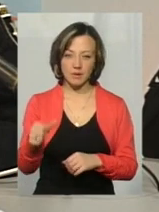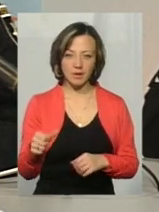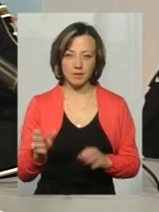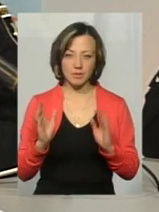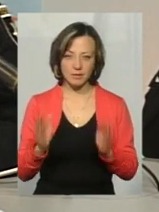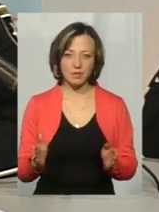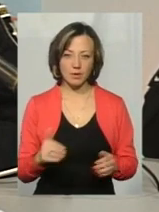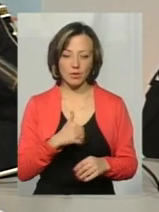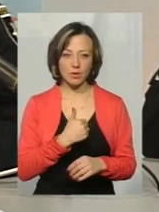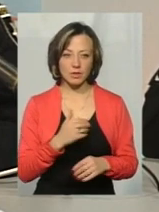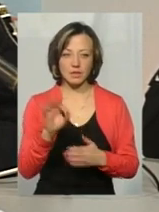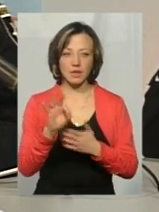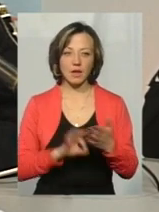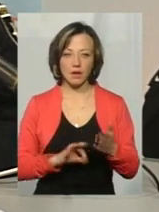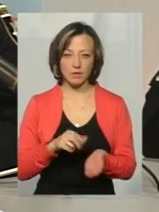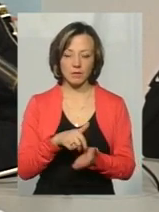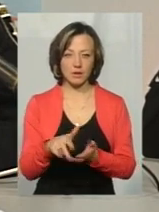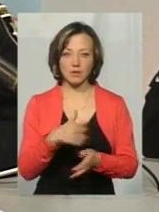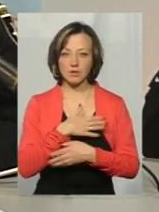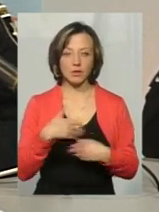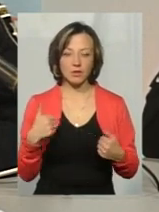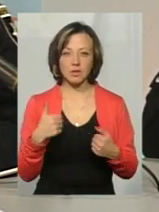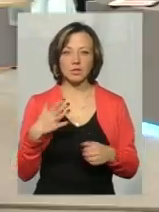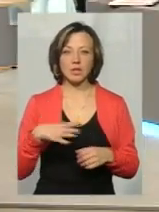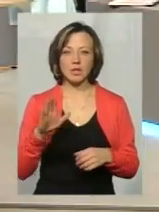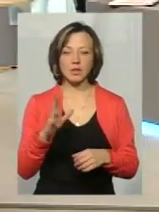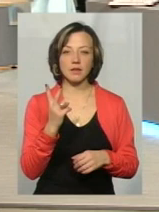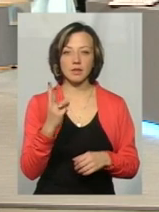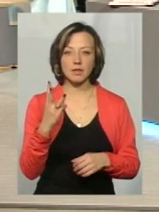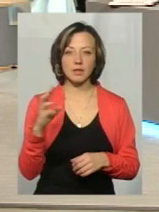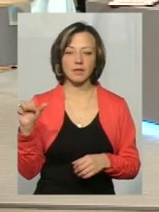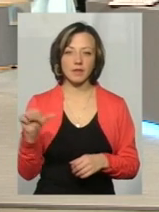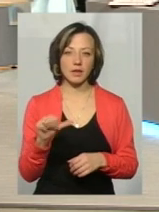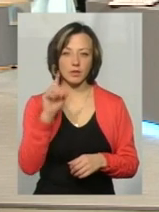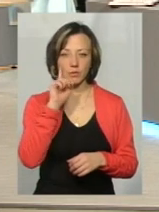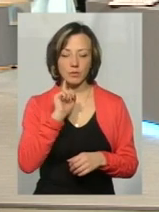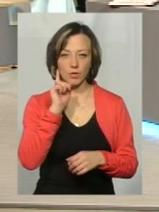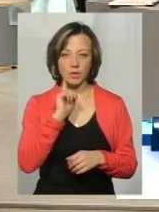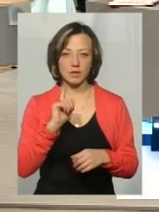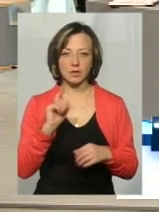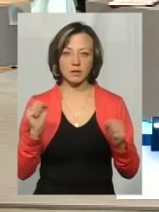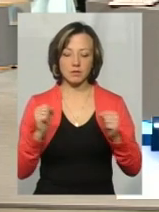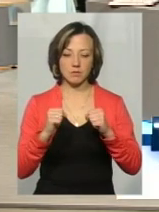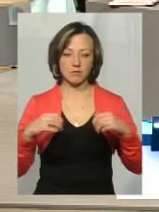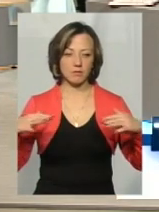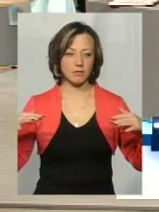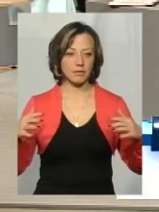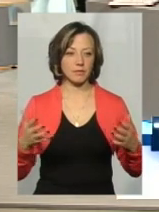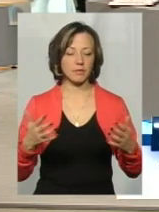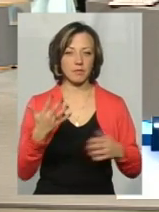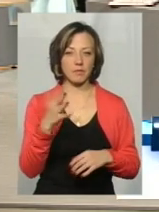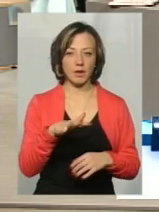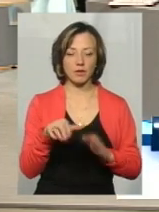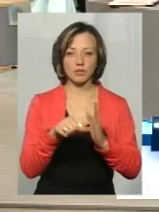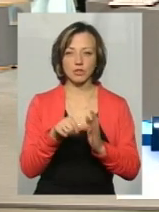пішохідного переходу, хоче негайно його перейти. Він захоче зачекати 2-3 хвилини, поки збереться їх певна кількість, 5